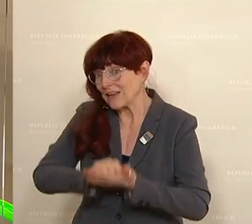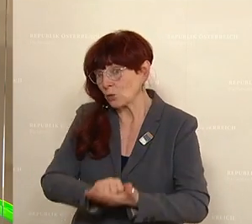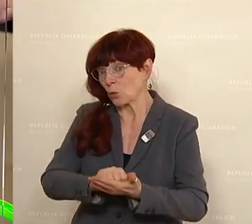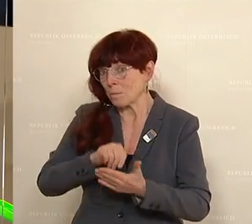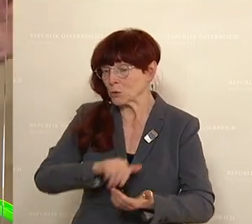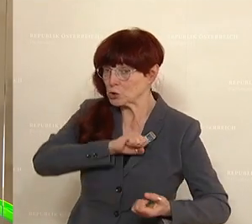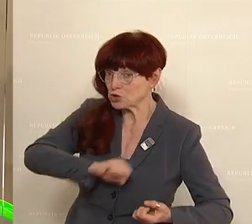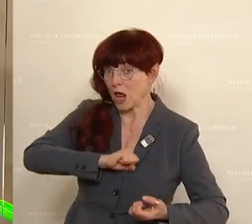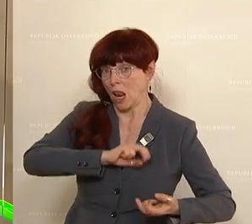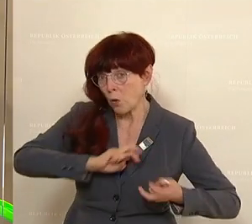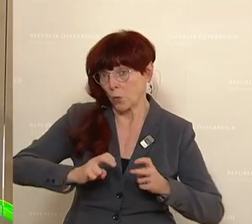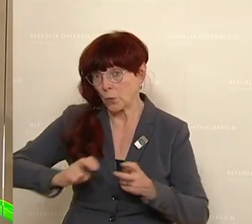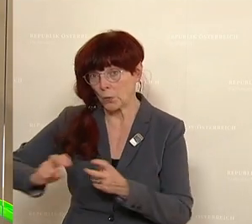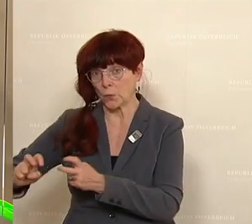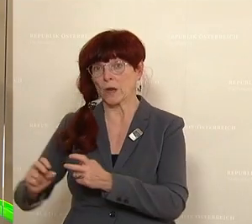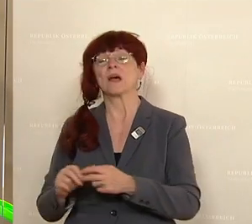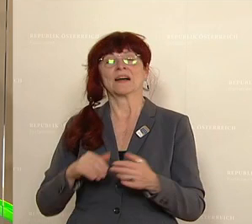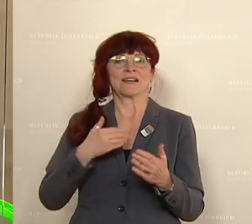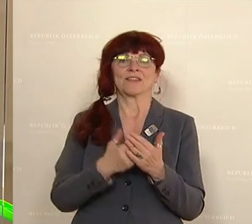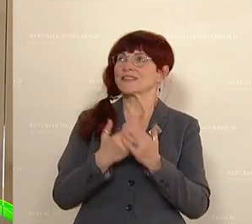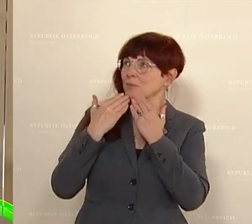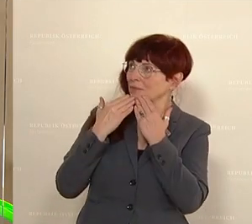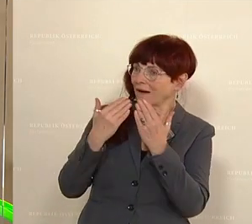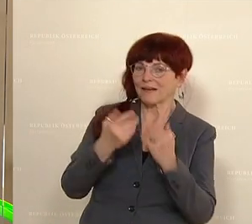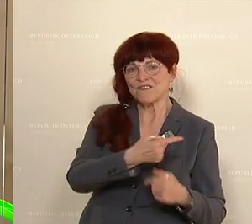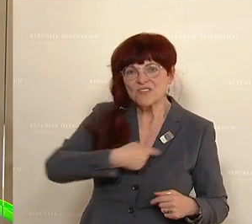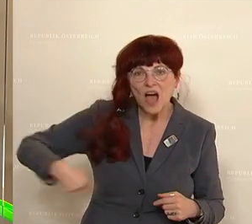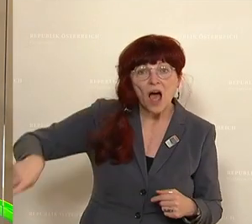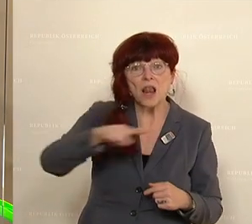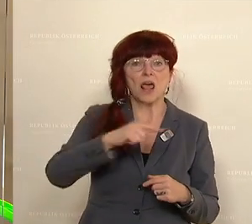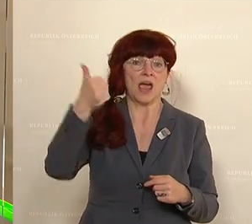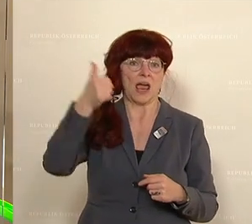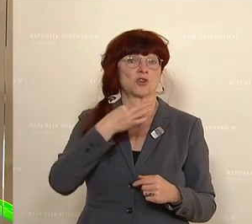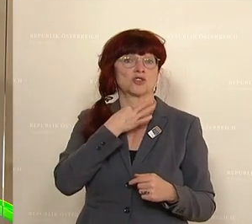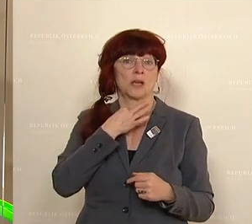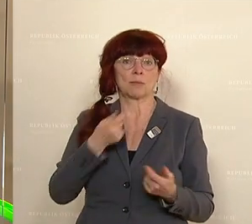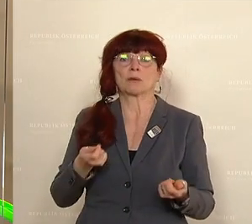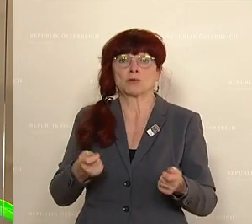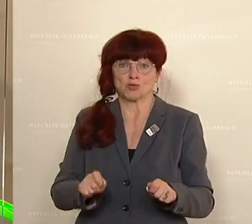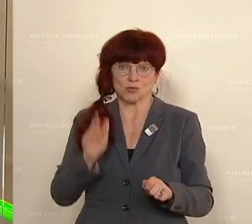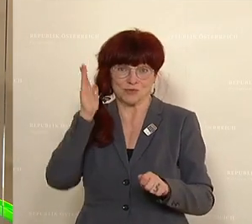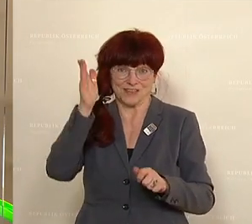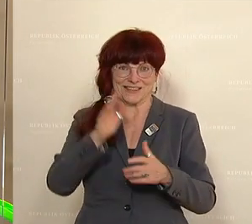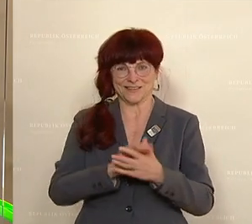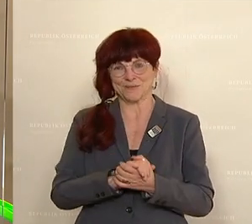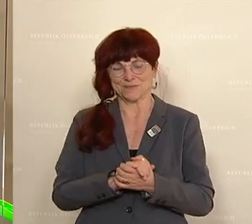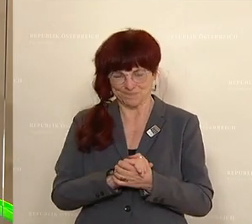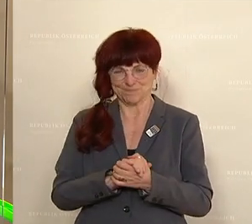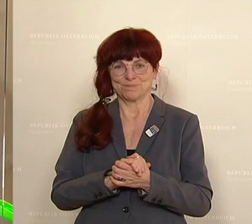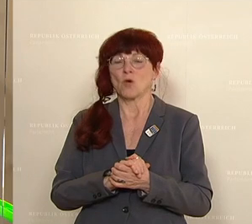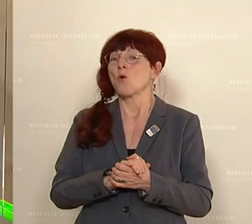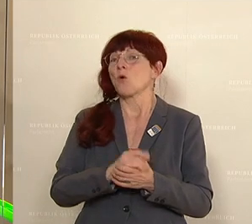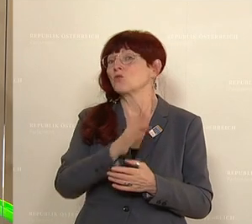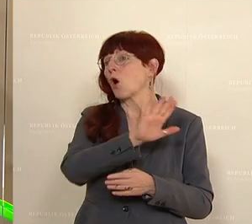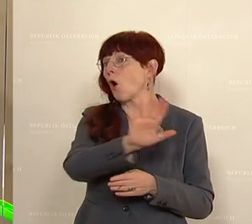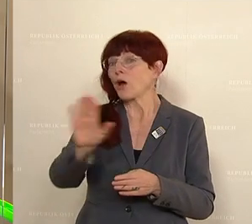kommen. Und ich bin auch sehr dankbar, dass wir deswegen hier alle miteinander einstimmig diesen Beschluss fassen werden und werden eurem